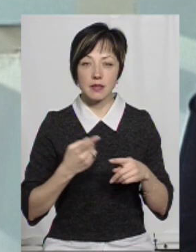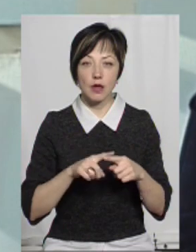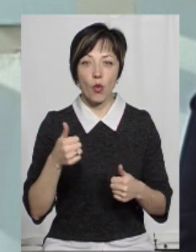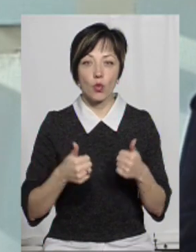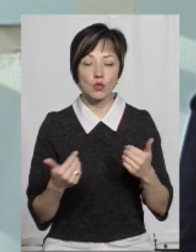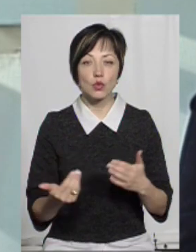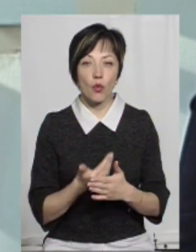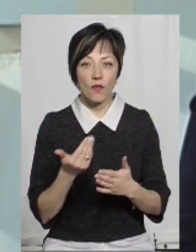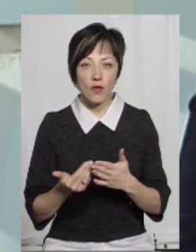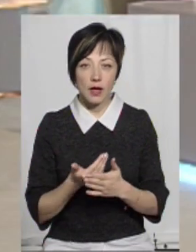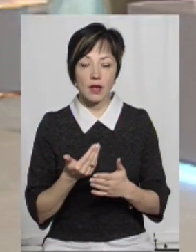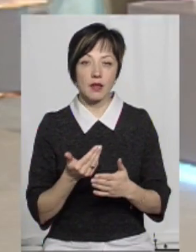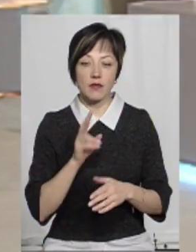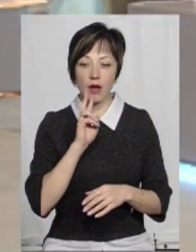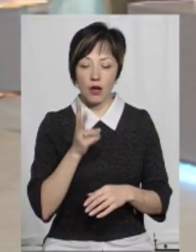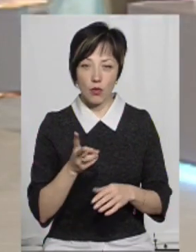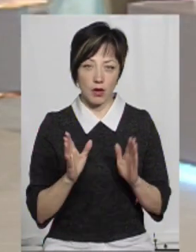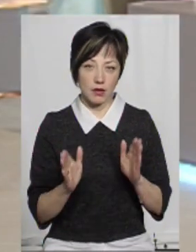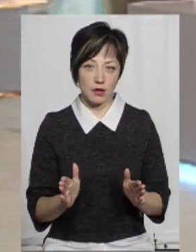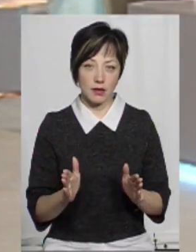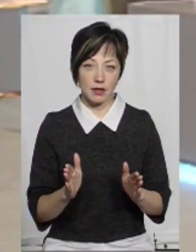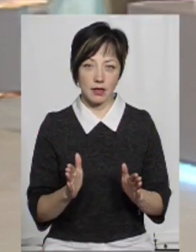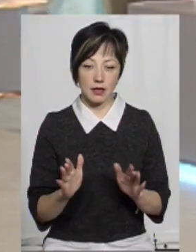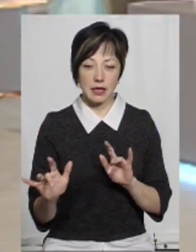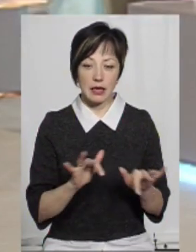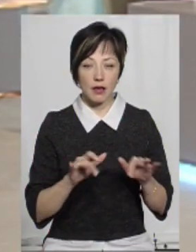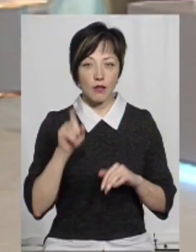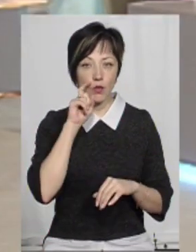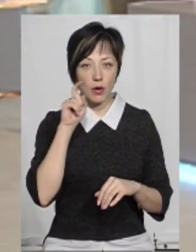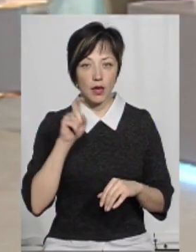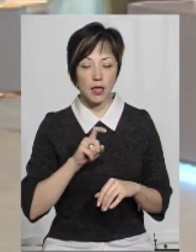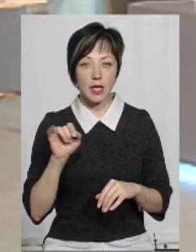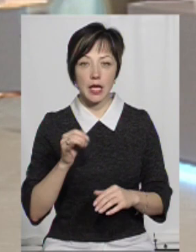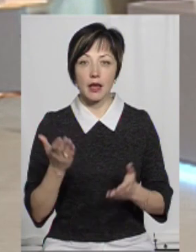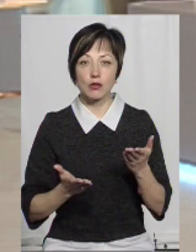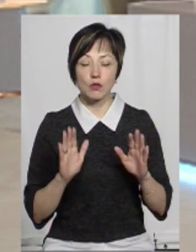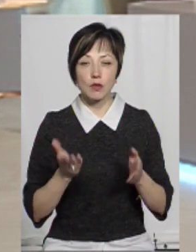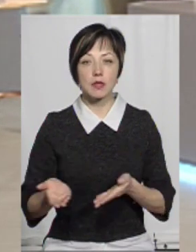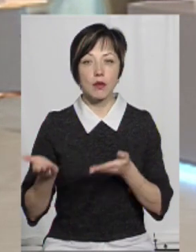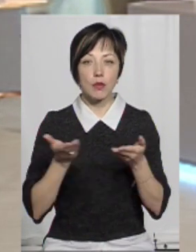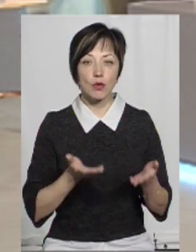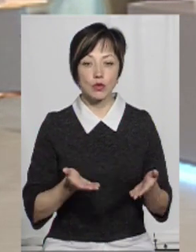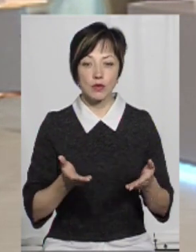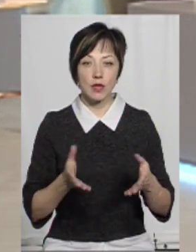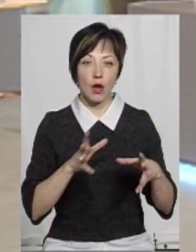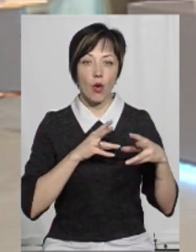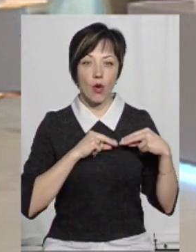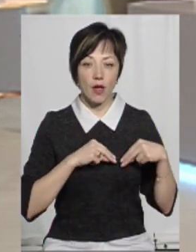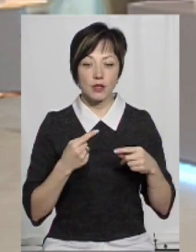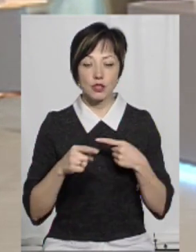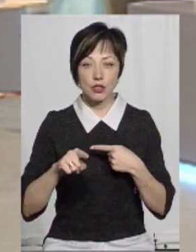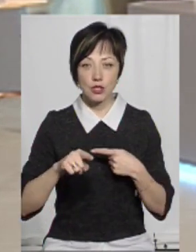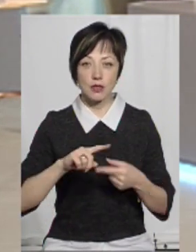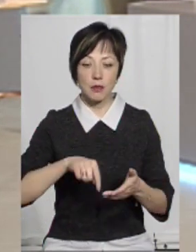конкурс новий, так як я вже говорив, два роки. Він тільки діє в Україні. І якщо ми будемо запрошувати колег з